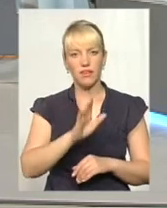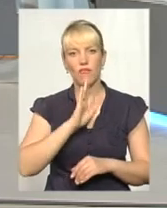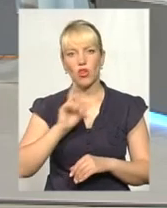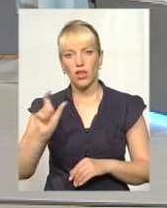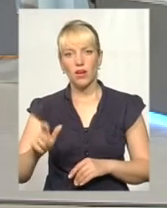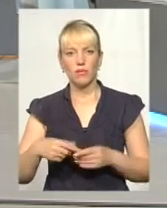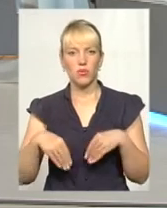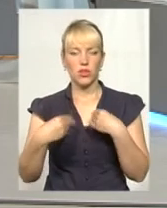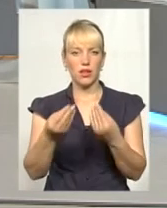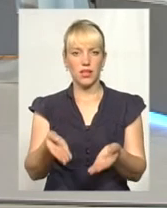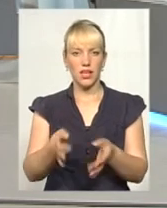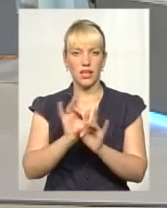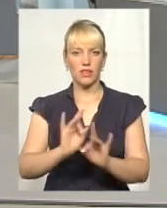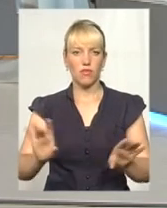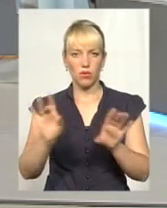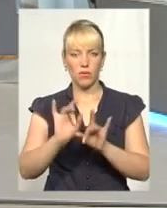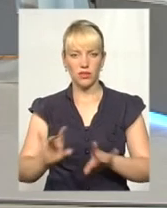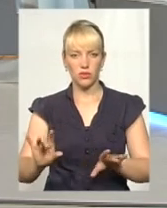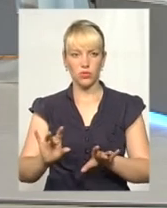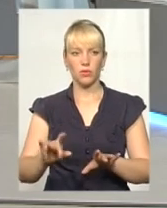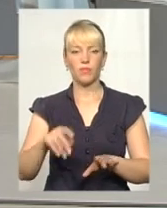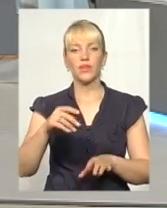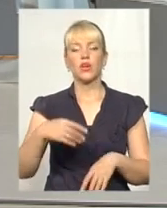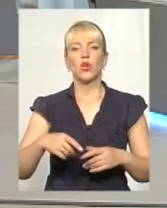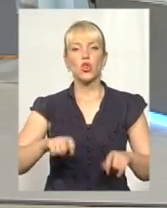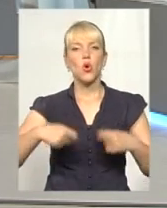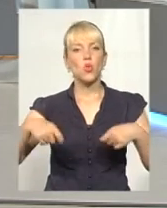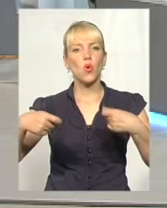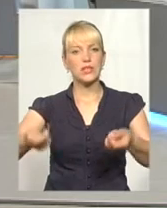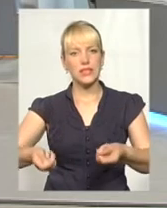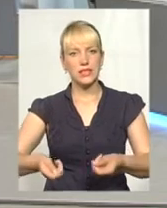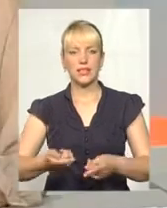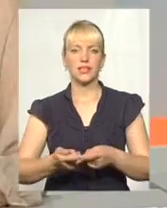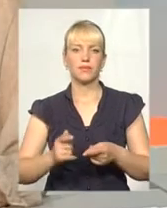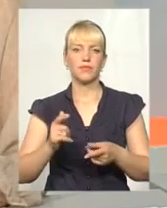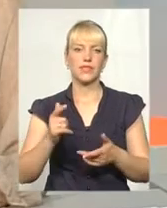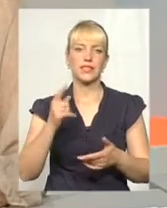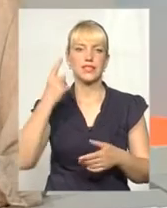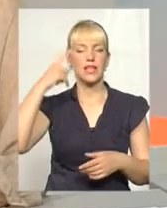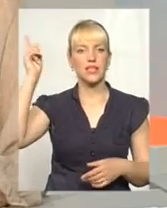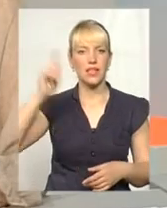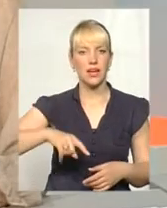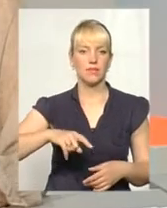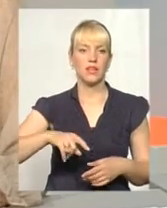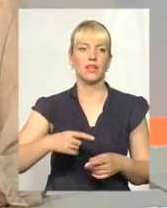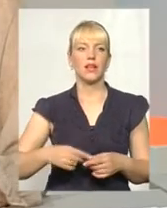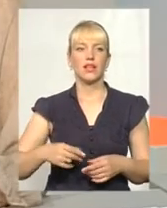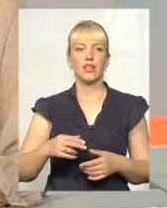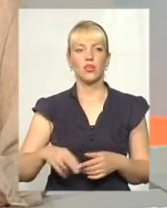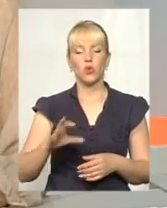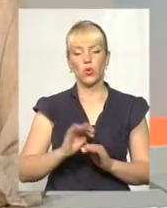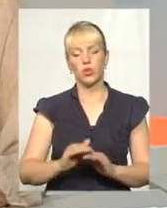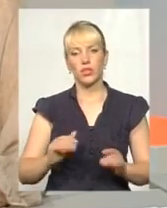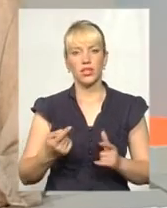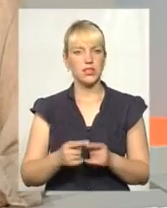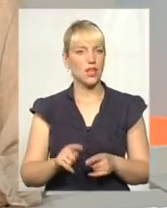інформацію, доносить певні знання до дітей. Це абсолютно